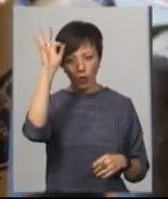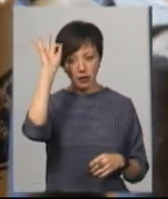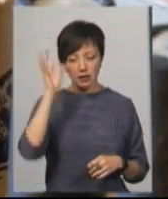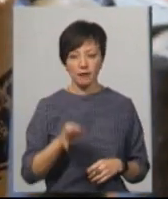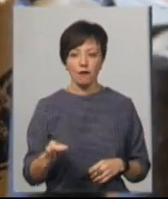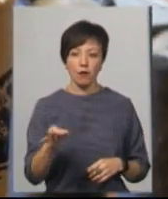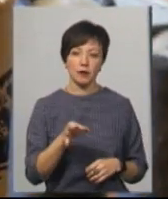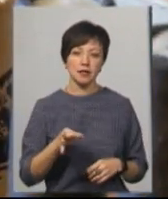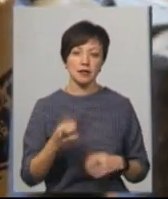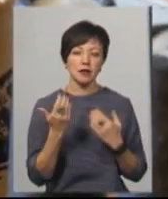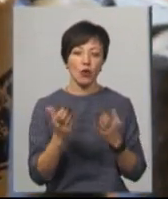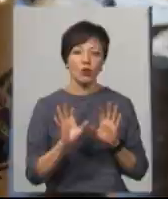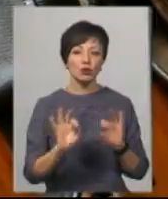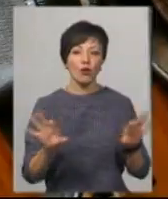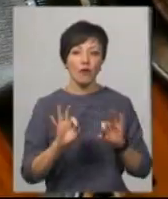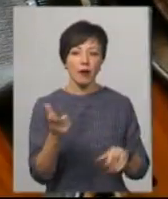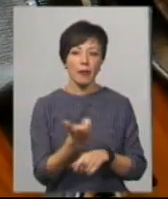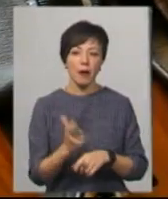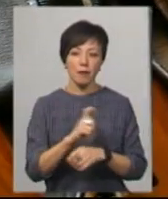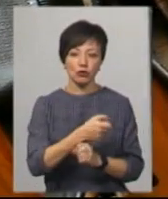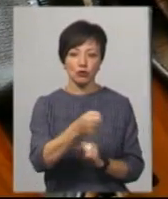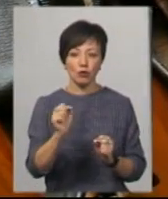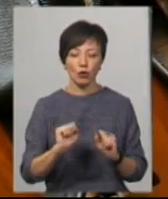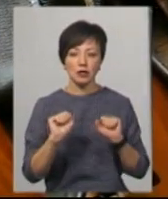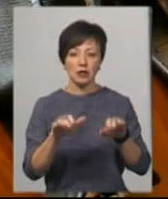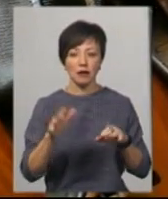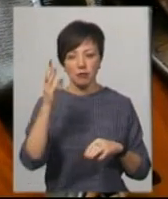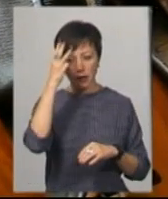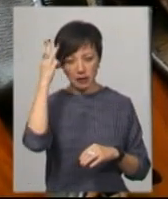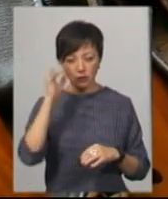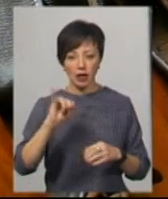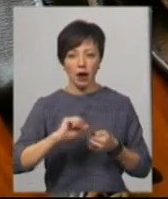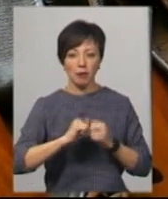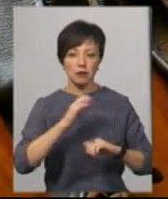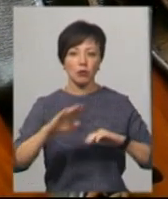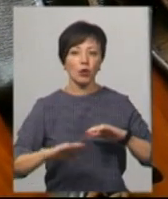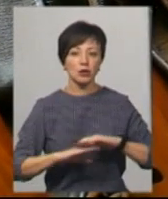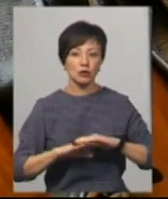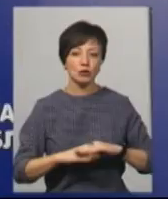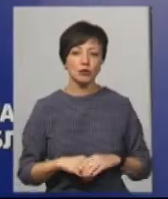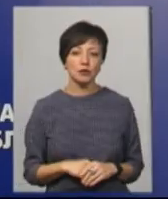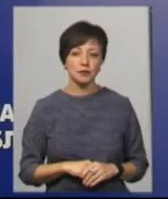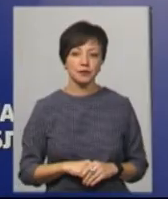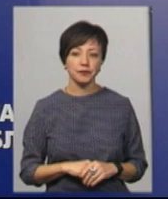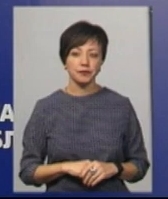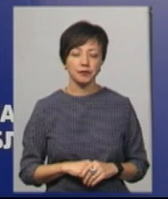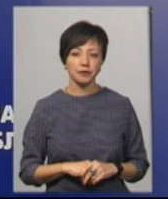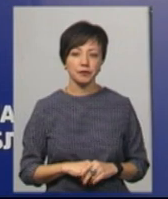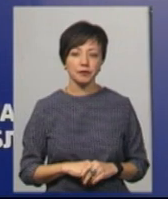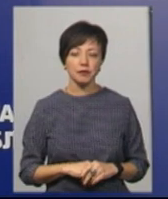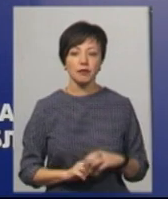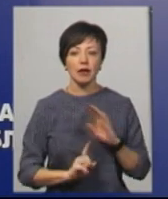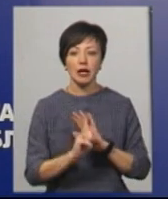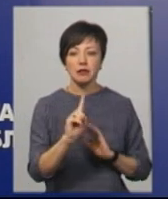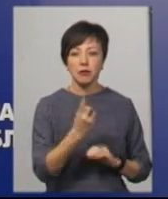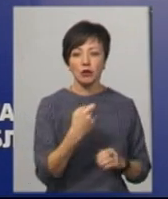Білянський. За його словами, найбільше зброї здали в обласному центрі та камінці Подільському. З 1